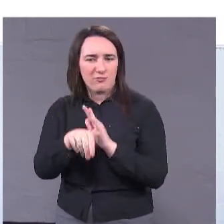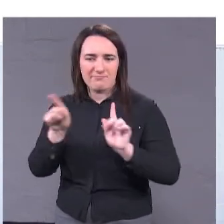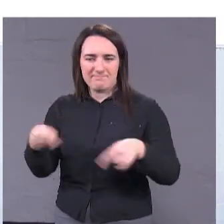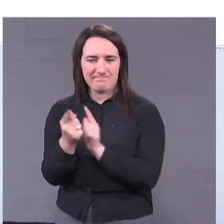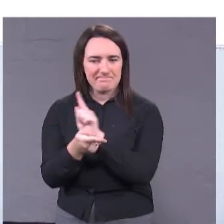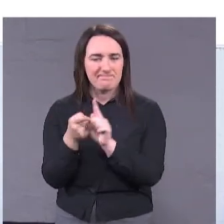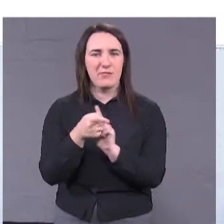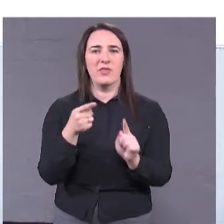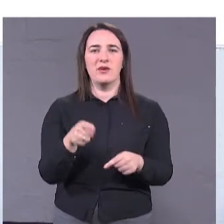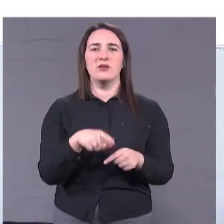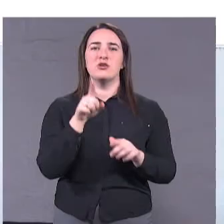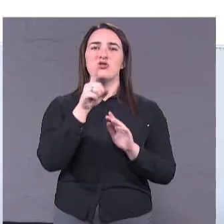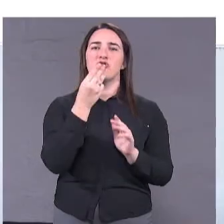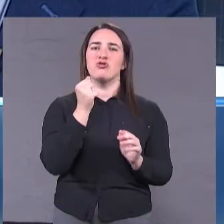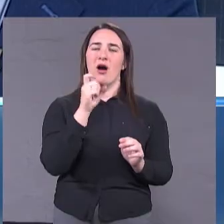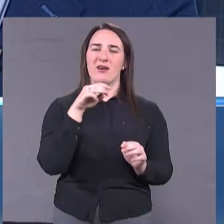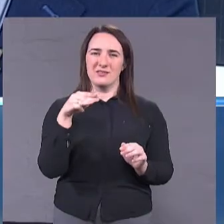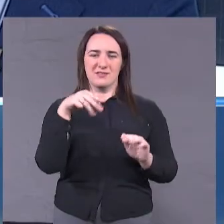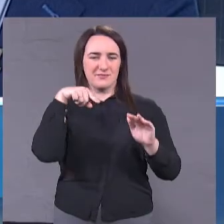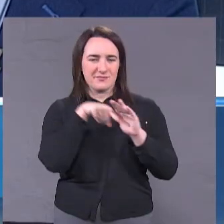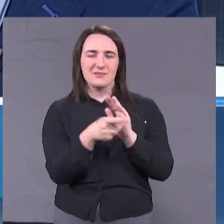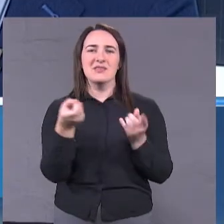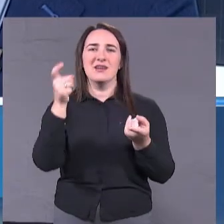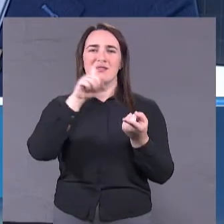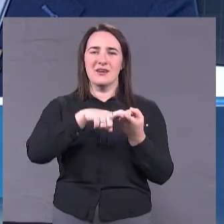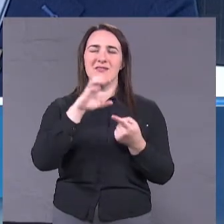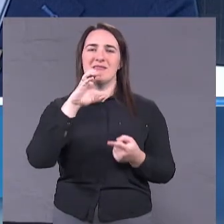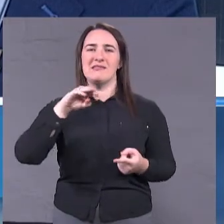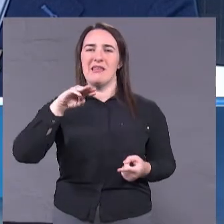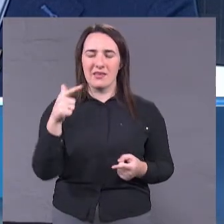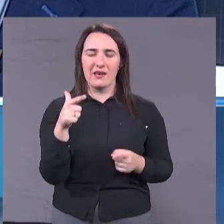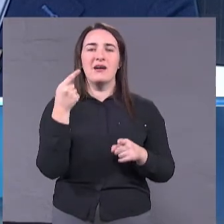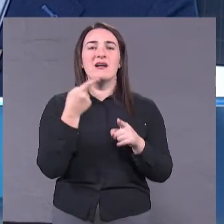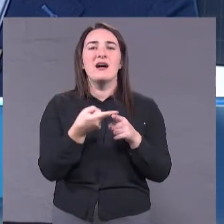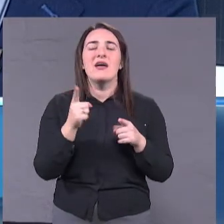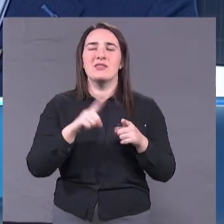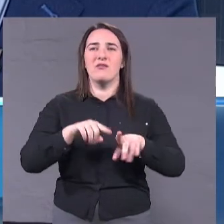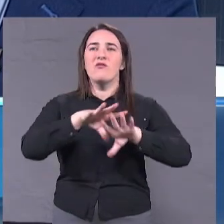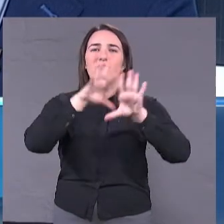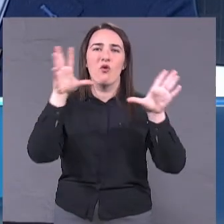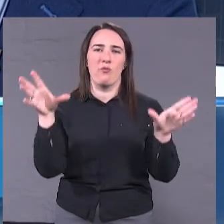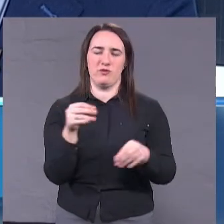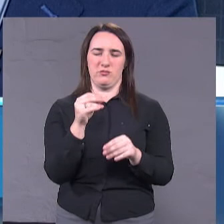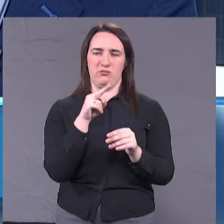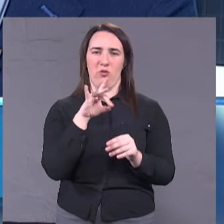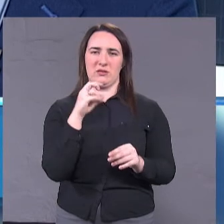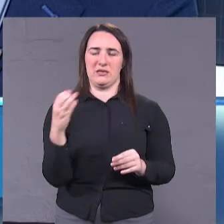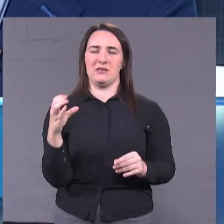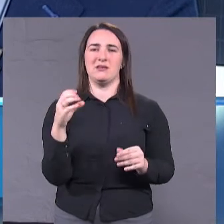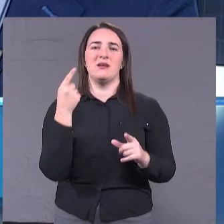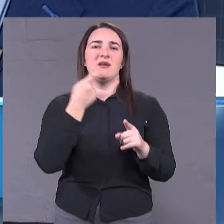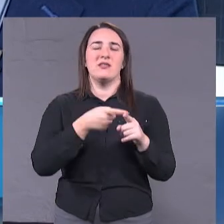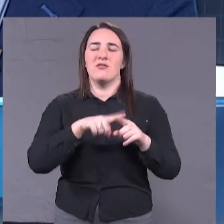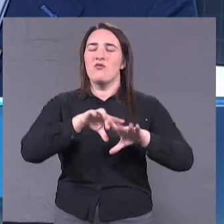шахт, зв'язанних с сетями. Т.е. це целостний процес, це глобальний процес, це глобальний